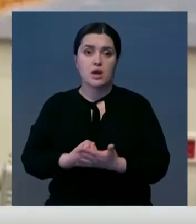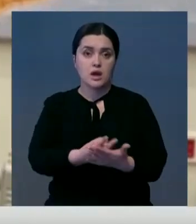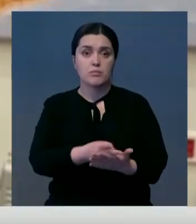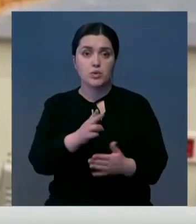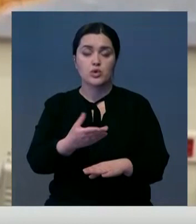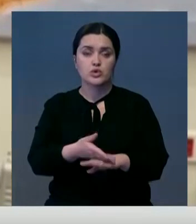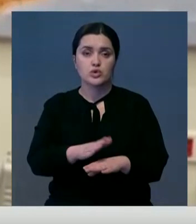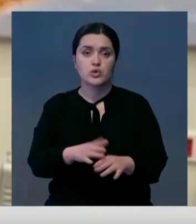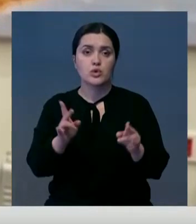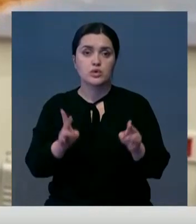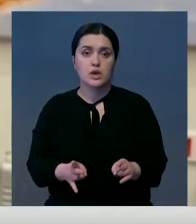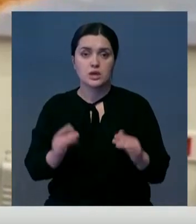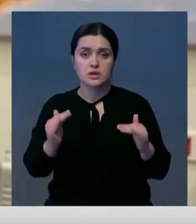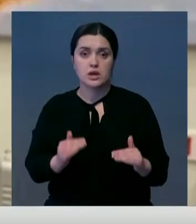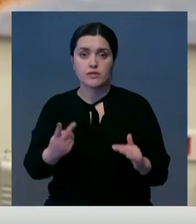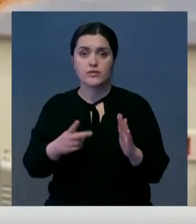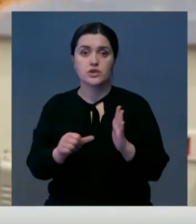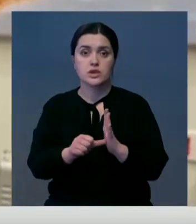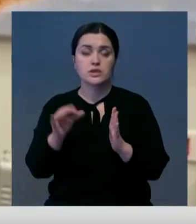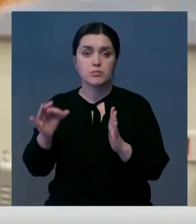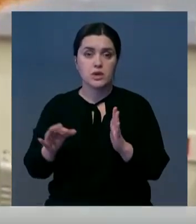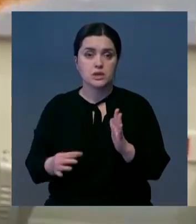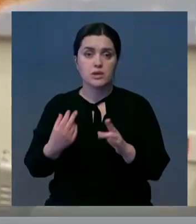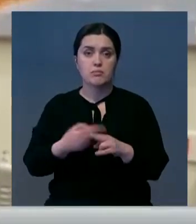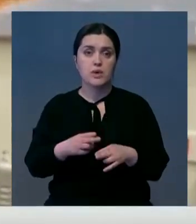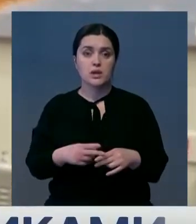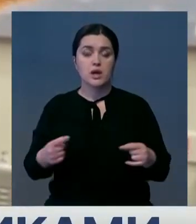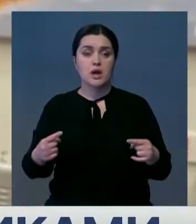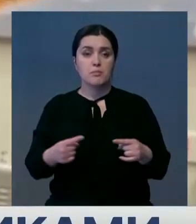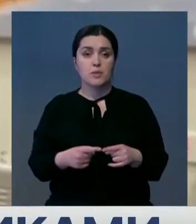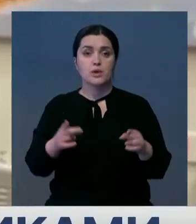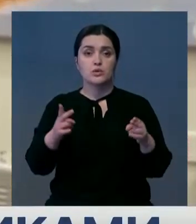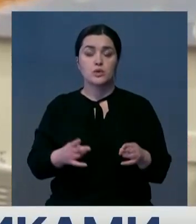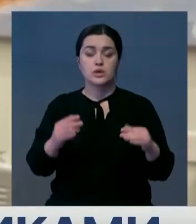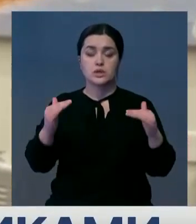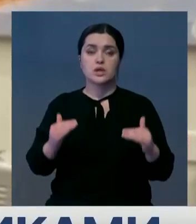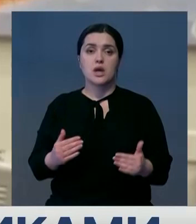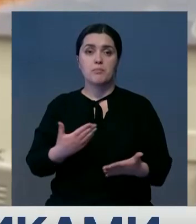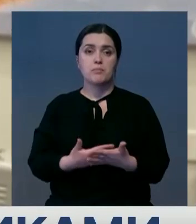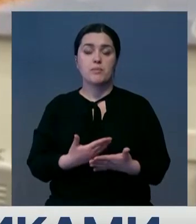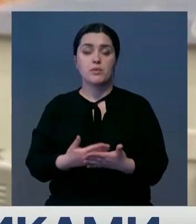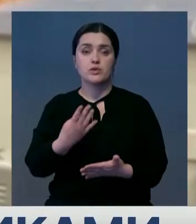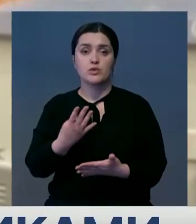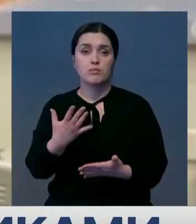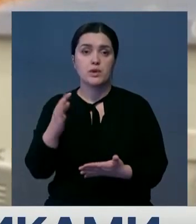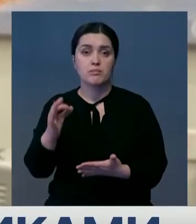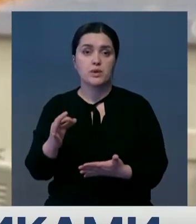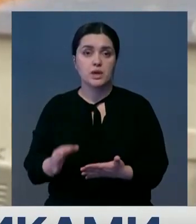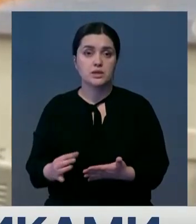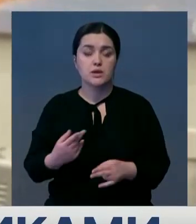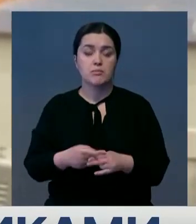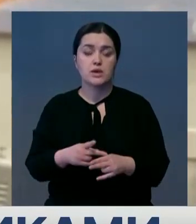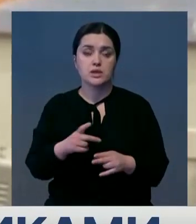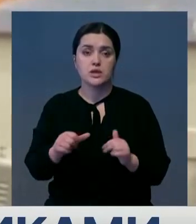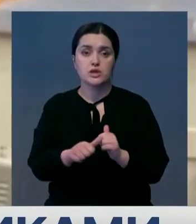тяжелых случаях снизилось на 26%, а число подтвержденных случаев снизилось примерно на 45% за последние